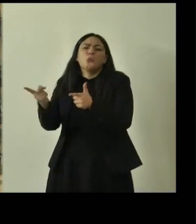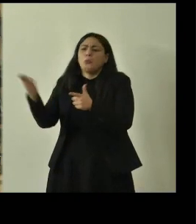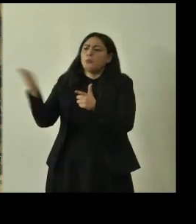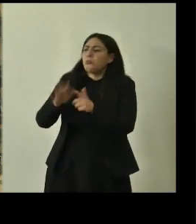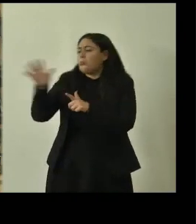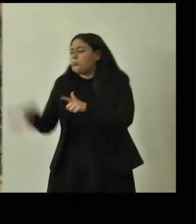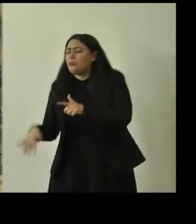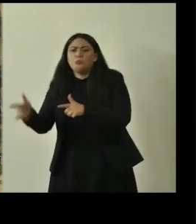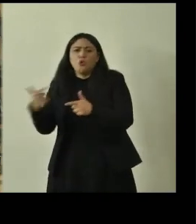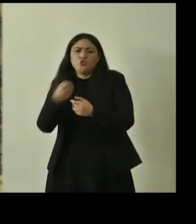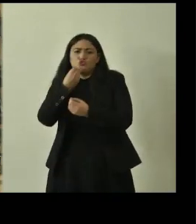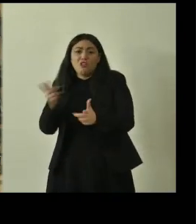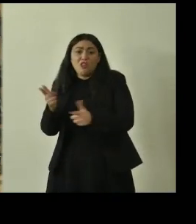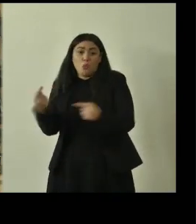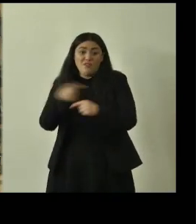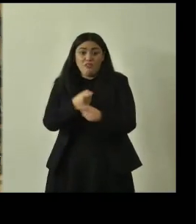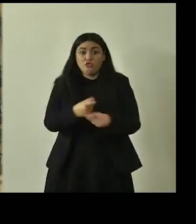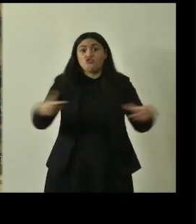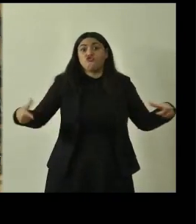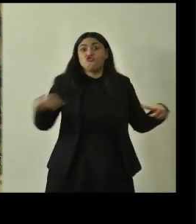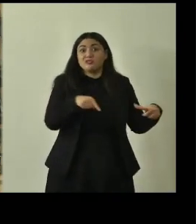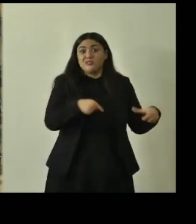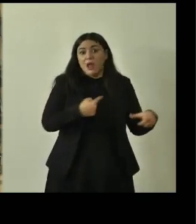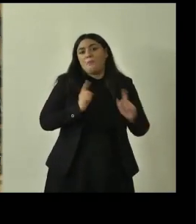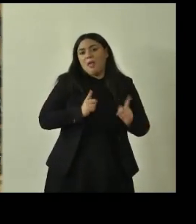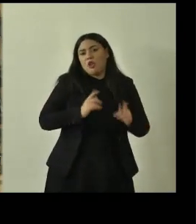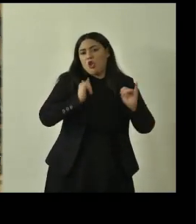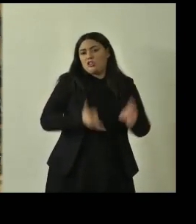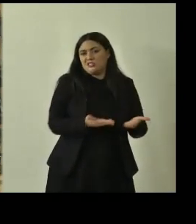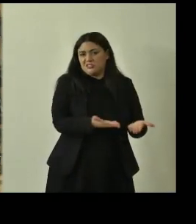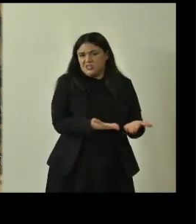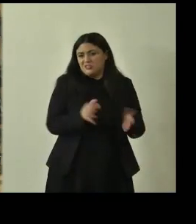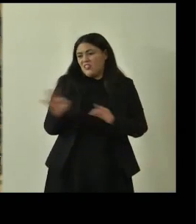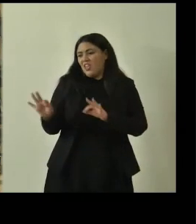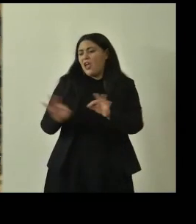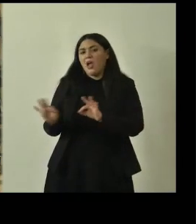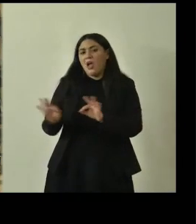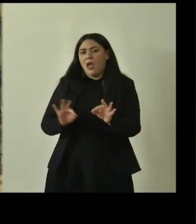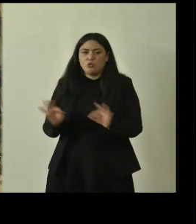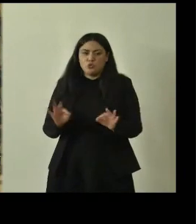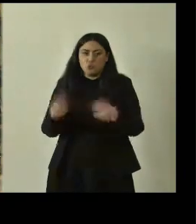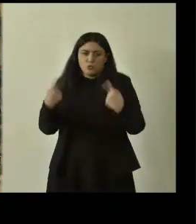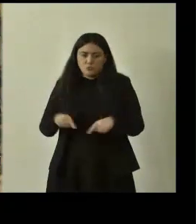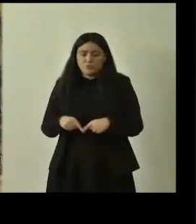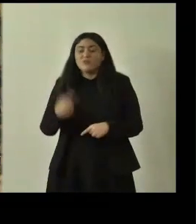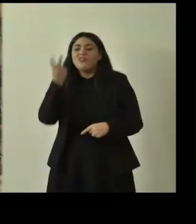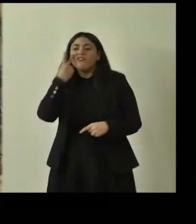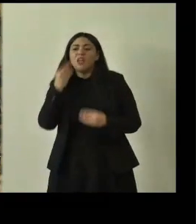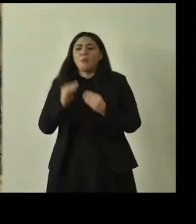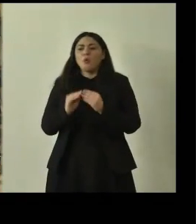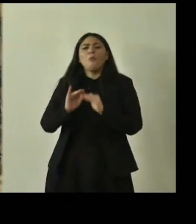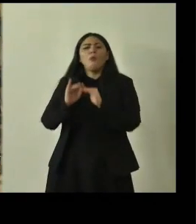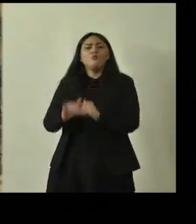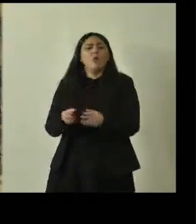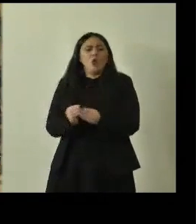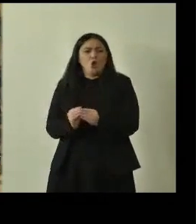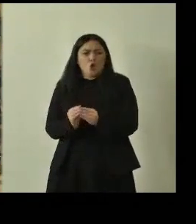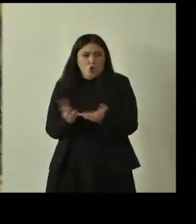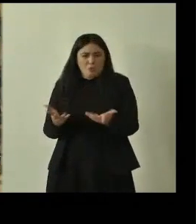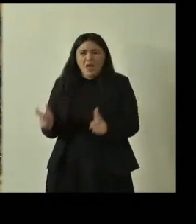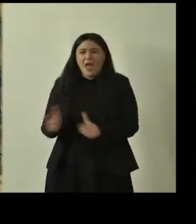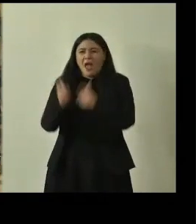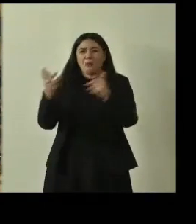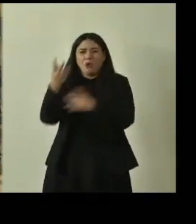succede nulla quindi hanno meno costi di gestione veniamo al come cioè come li tuteliamo questi benedetti alberi